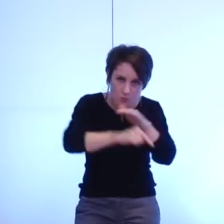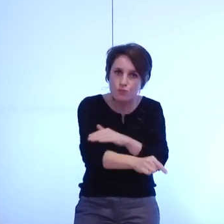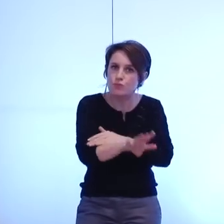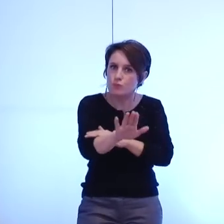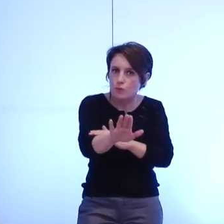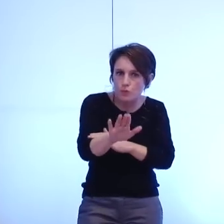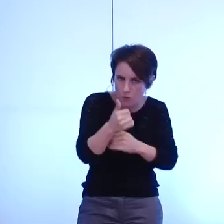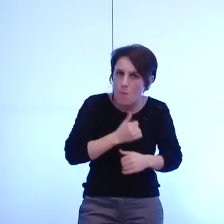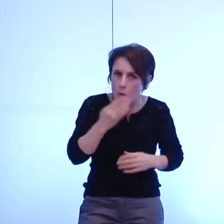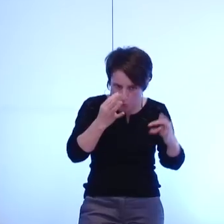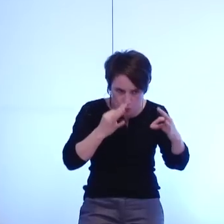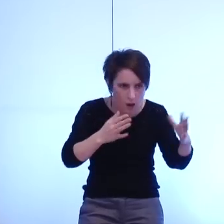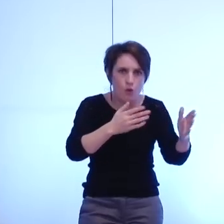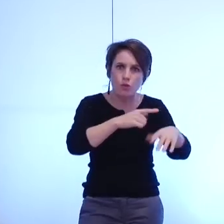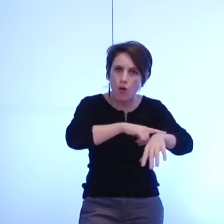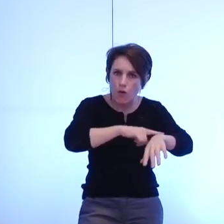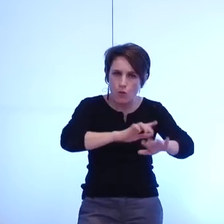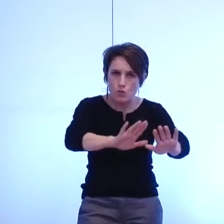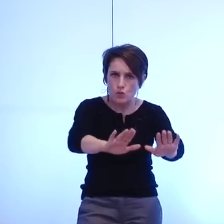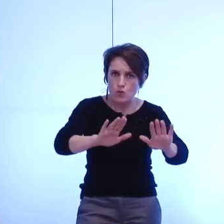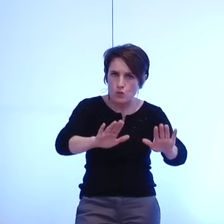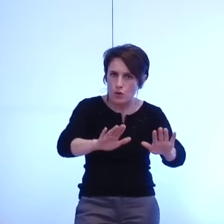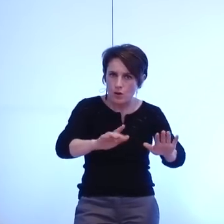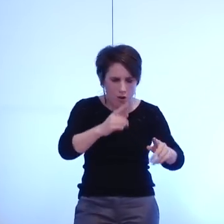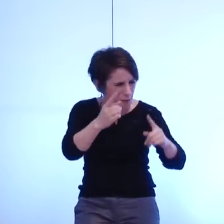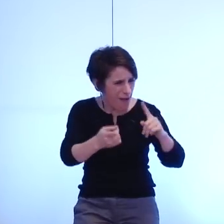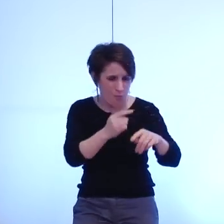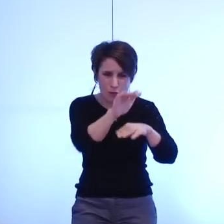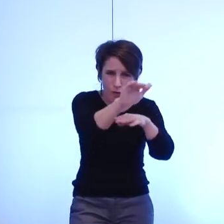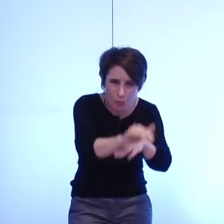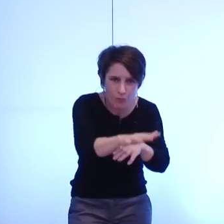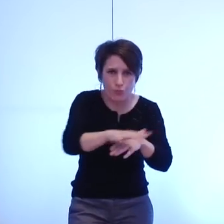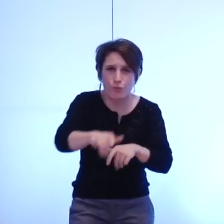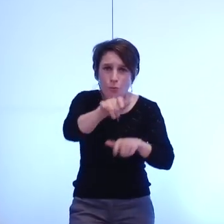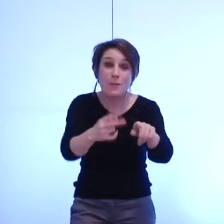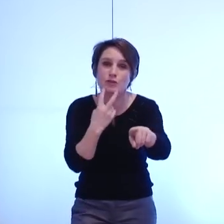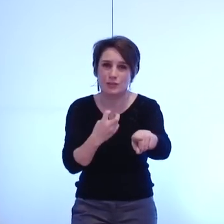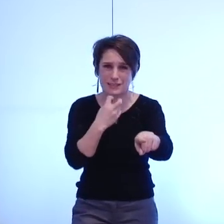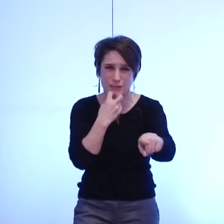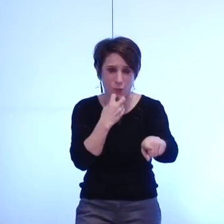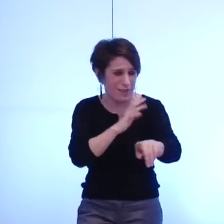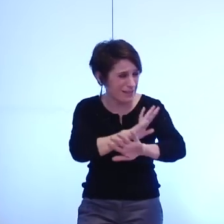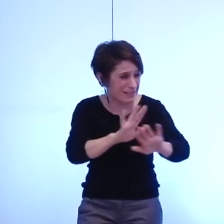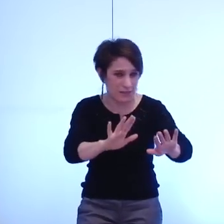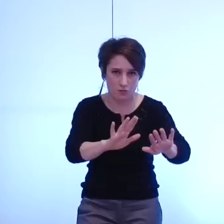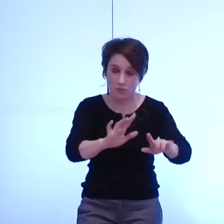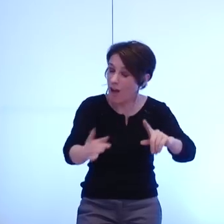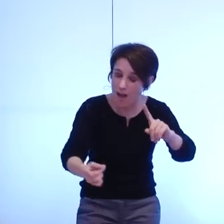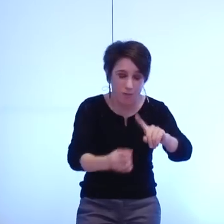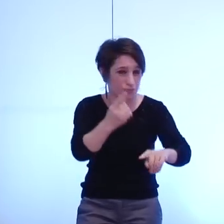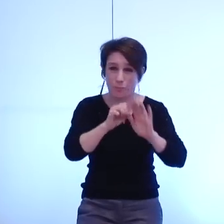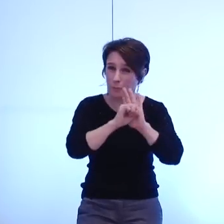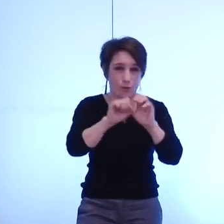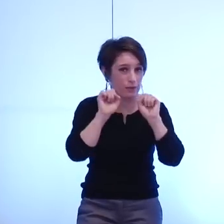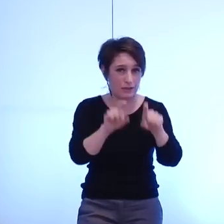nos concitoyens et il n'y a pas d'autre intérêt qui doit être posé dans cette discussion rien d'autre c'est celui-là donc